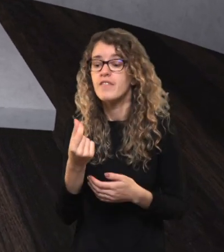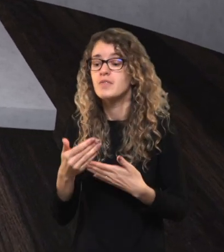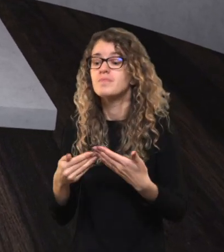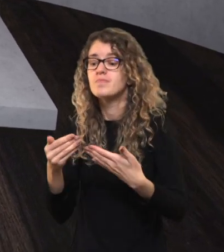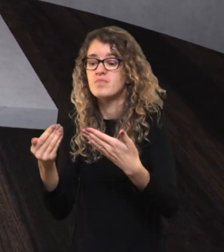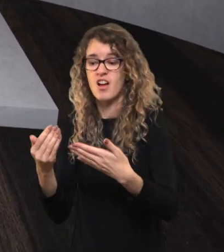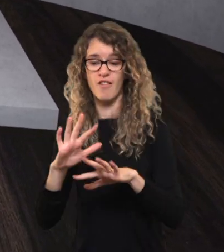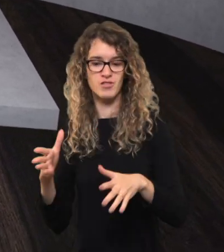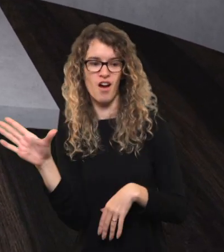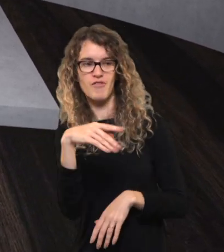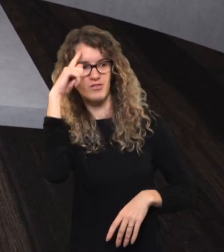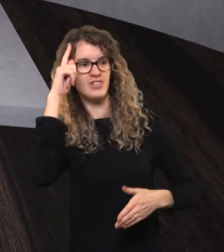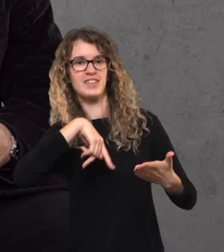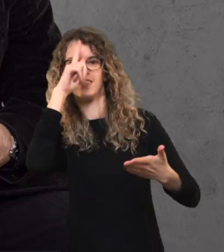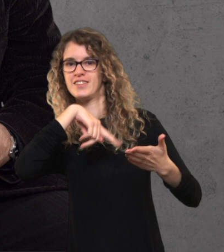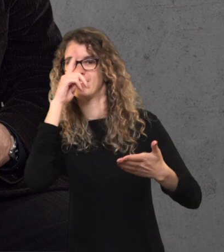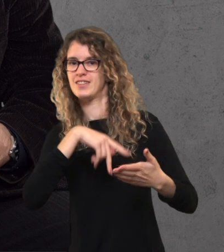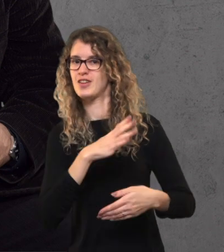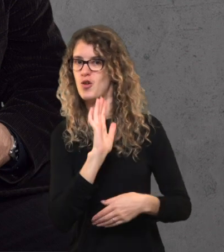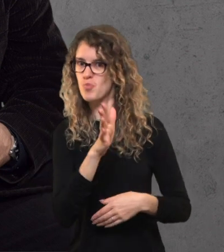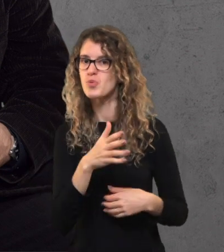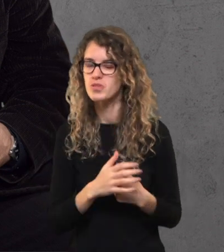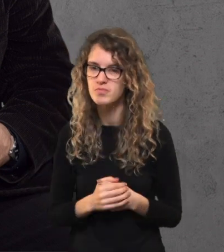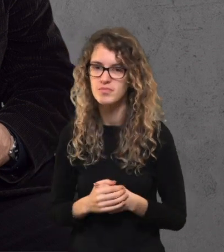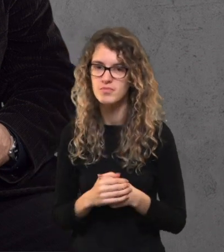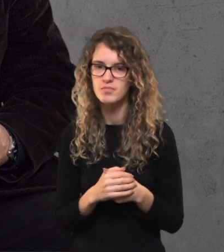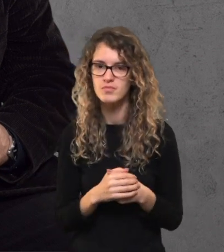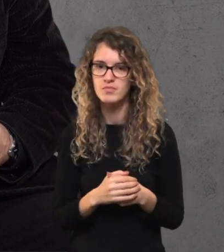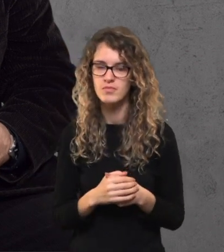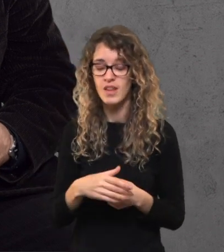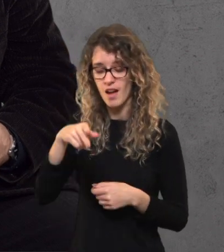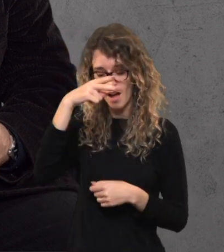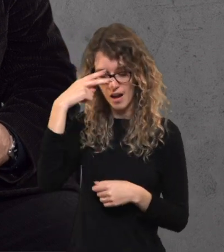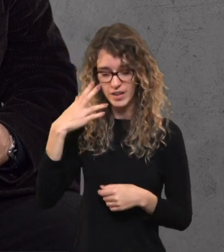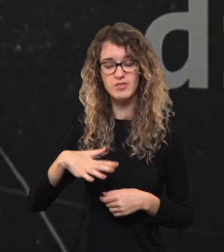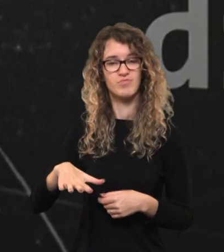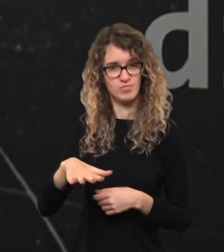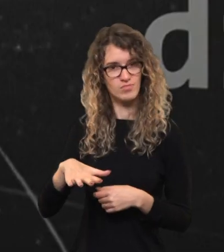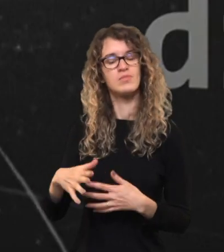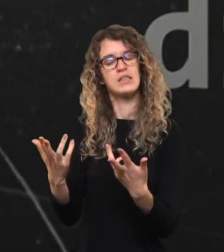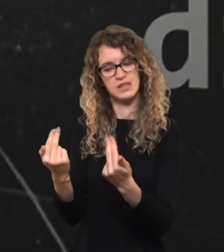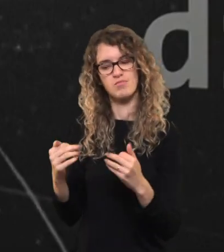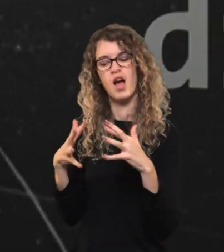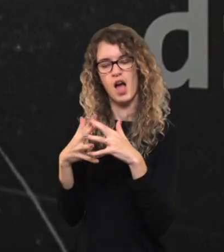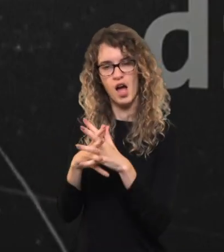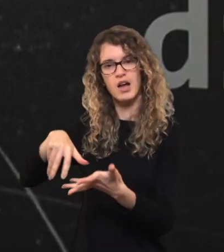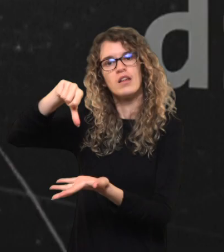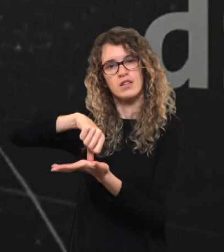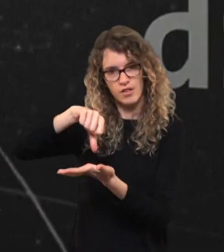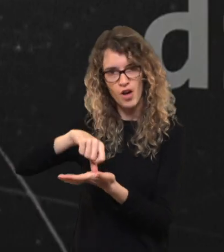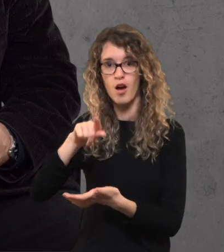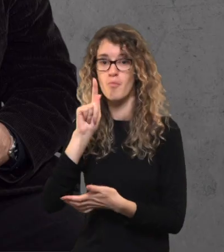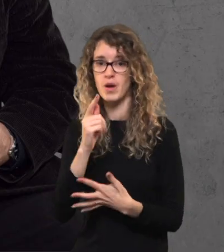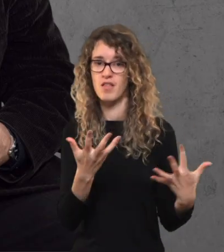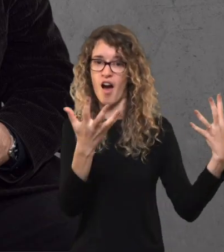o dar keli žingsniai žiūrėk ir pradėsi tikėti visais dalykais, ką ta propaganda daro. Lietuva tai galbūt ir dalyvauja tam